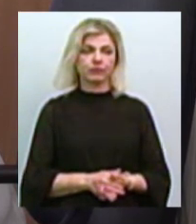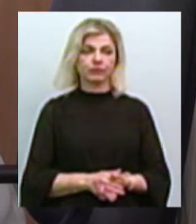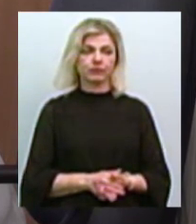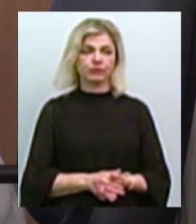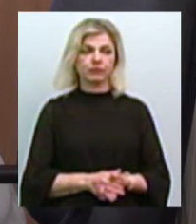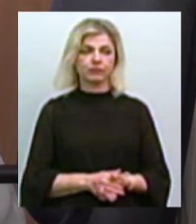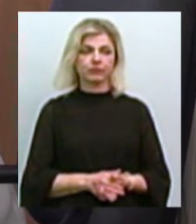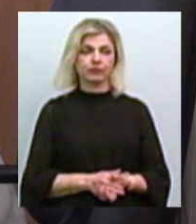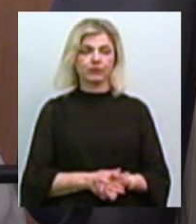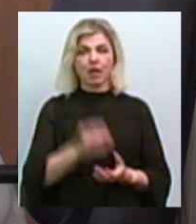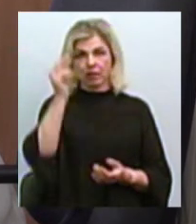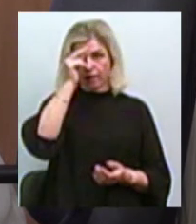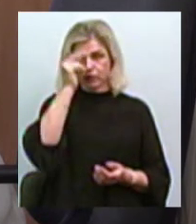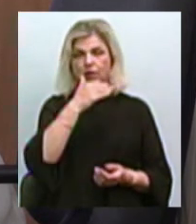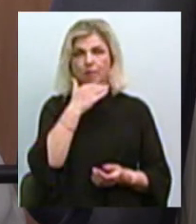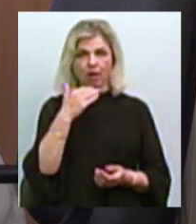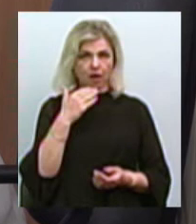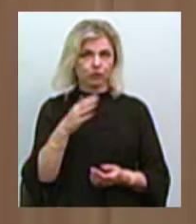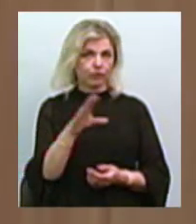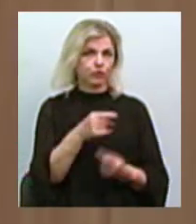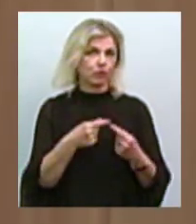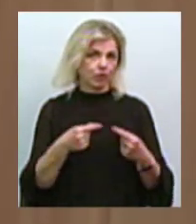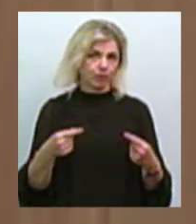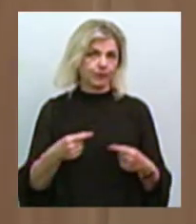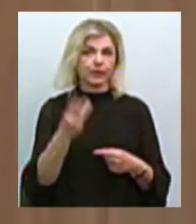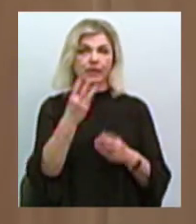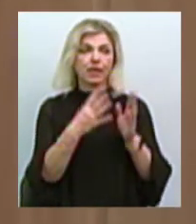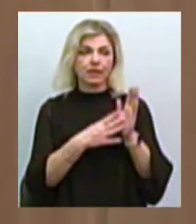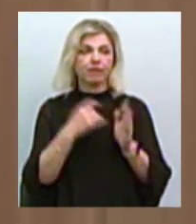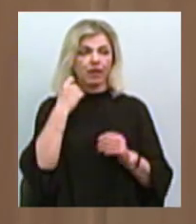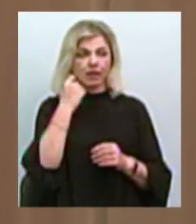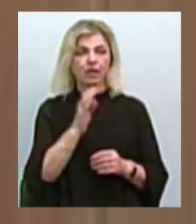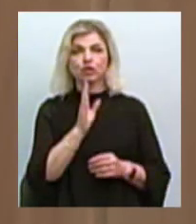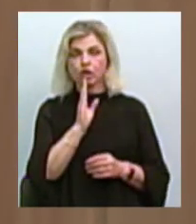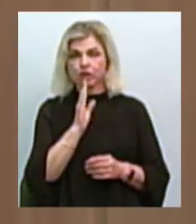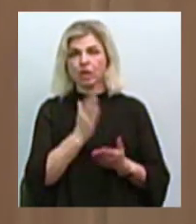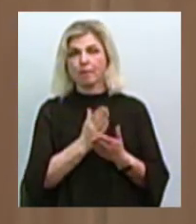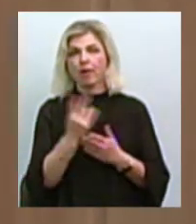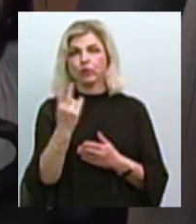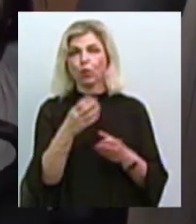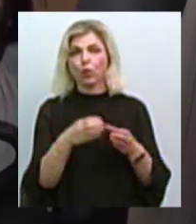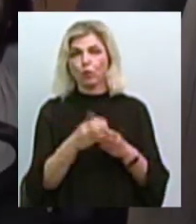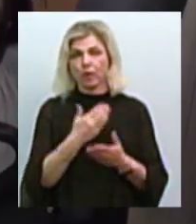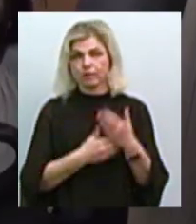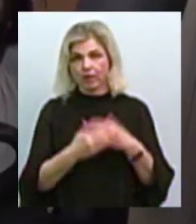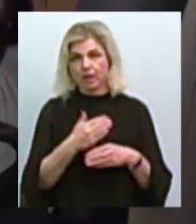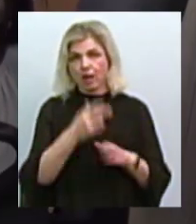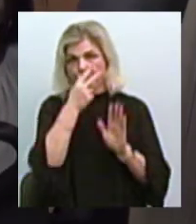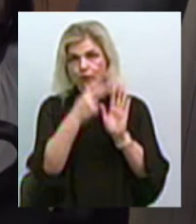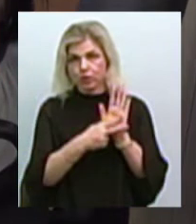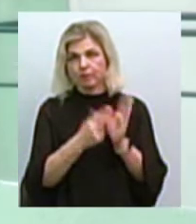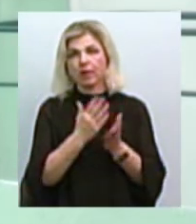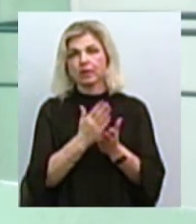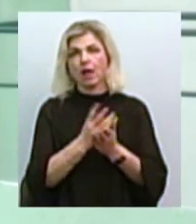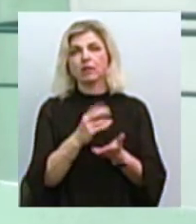Навчилася багато-багато всему. 39-річна Олена Токар має другу групу інвалідності. Вісім місців перебуває на